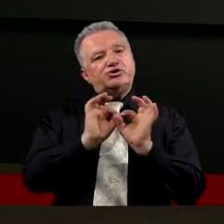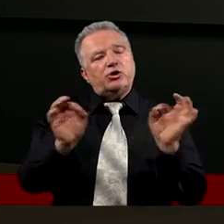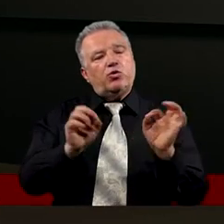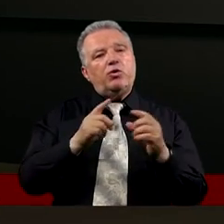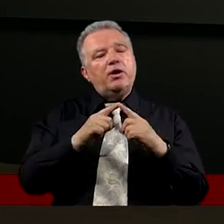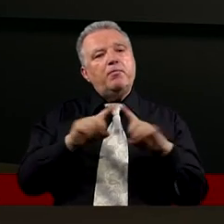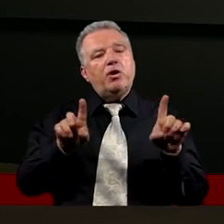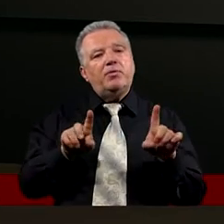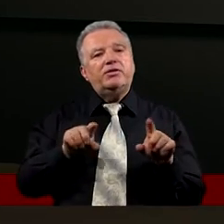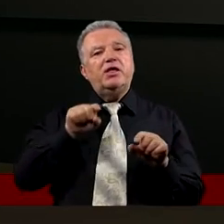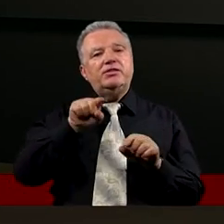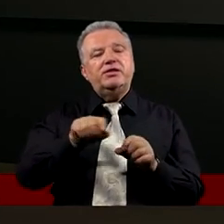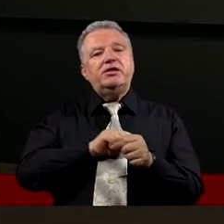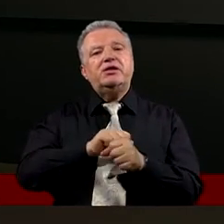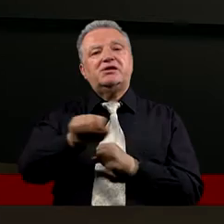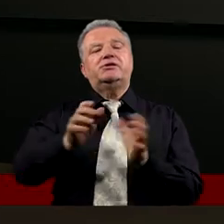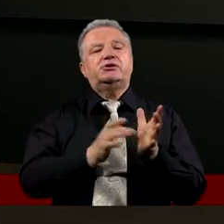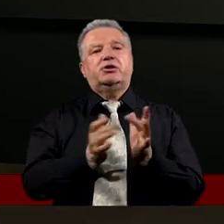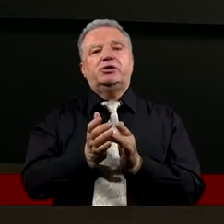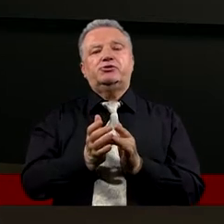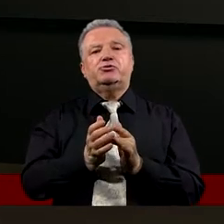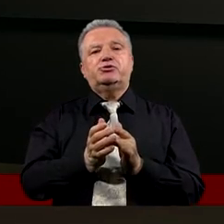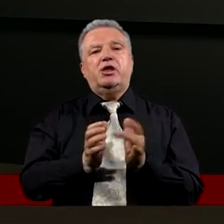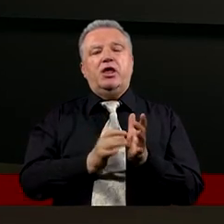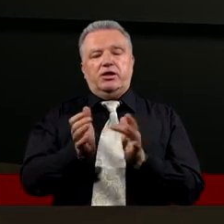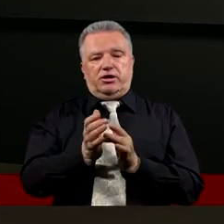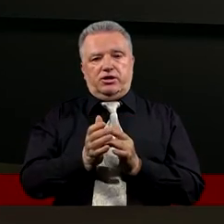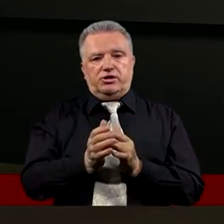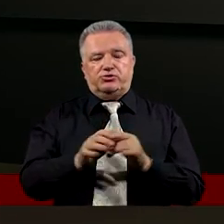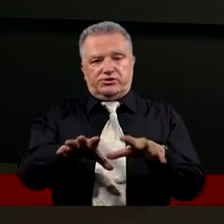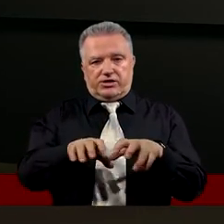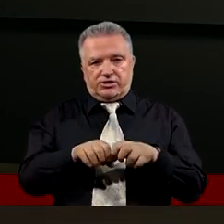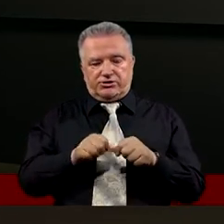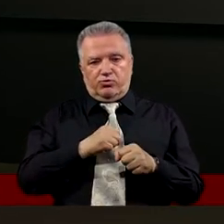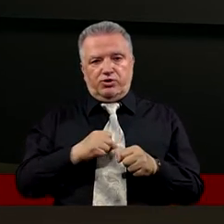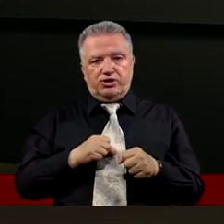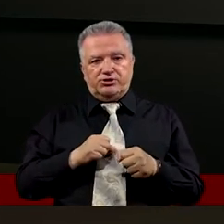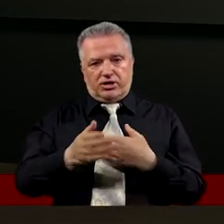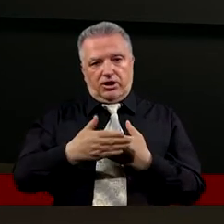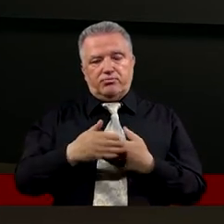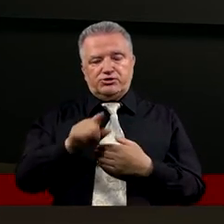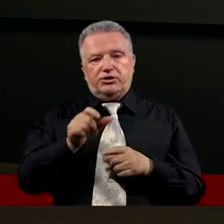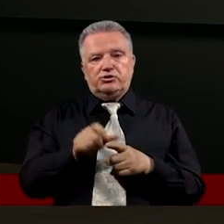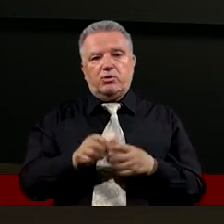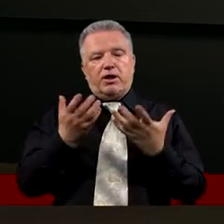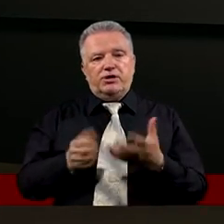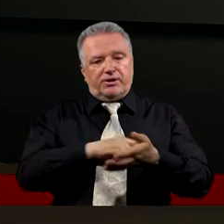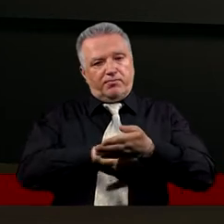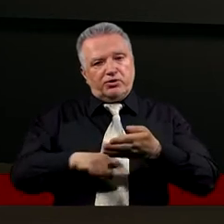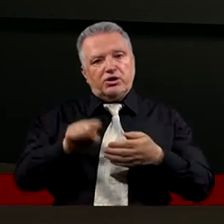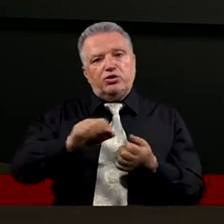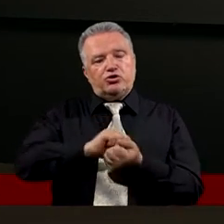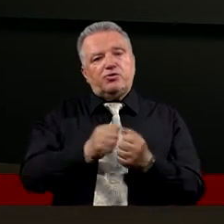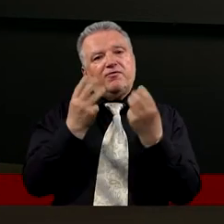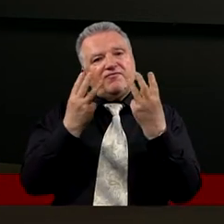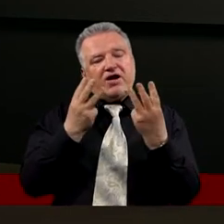Ty jesteś Chrystus I Pan Jezus odnosi się do tych słów Zatrzymuje się przy nich Chce je podkreślić One